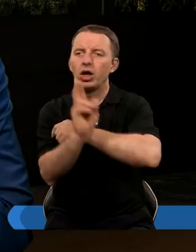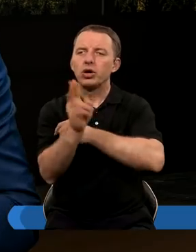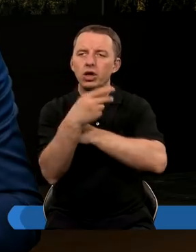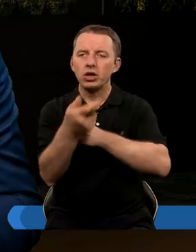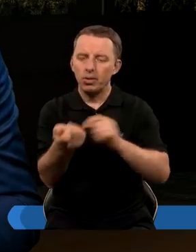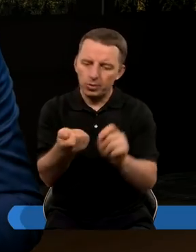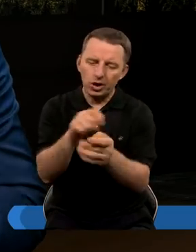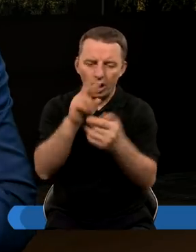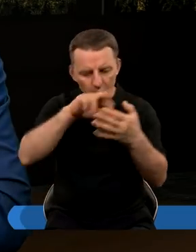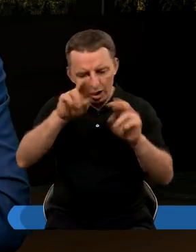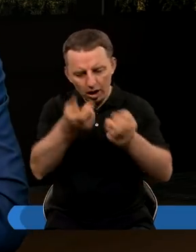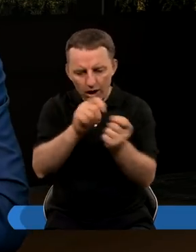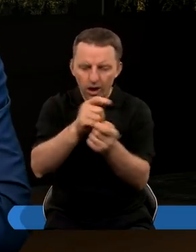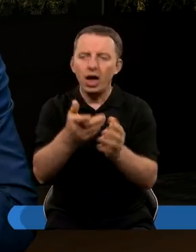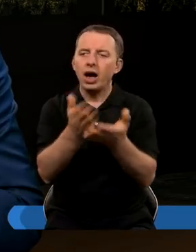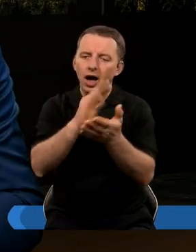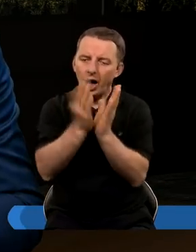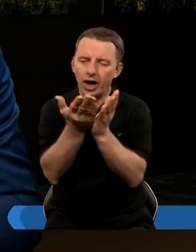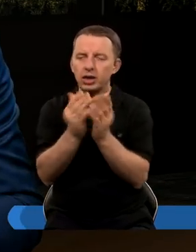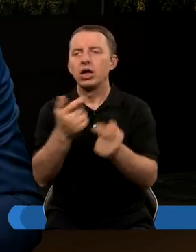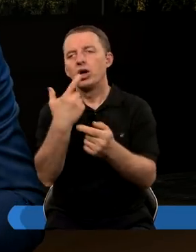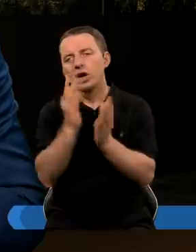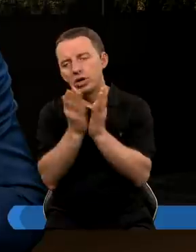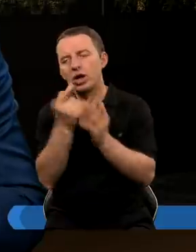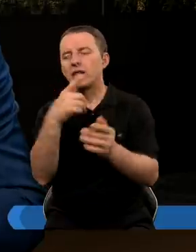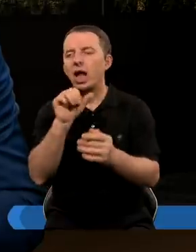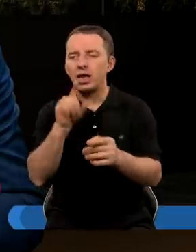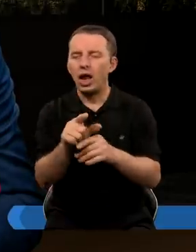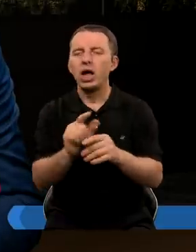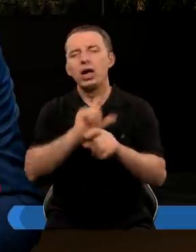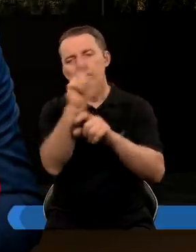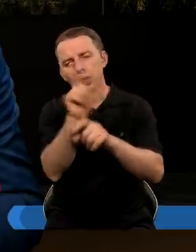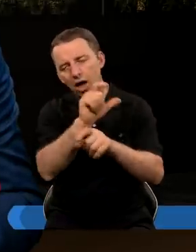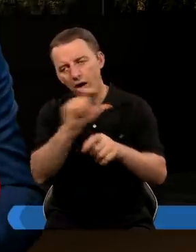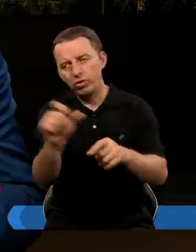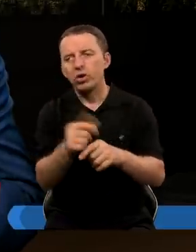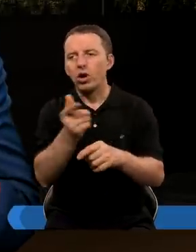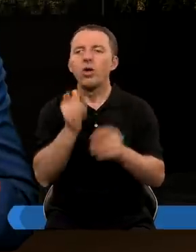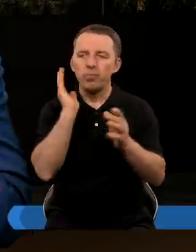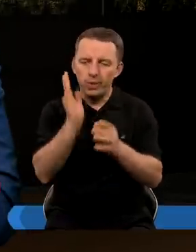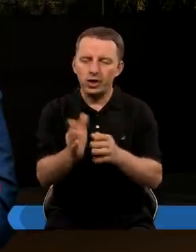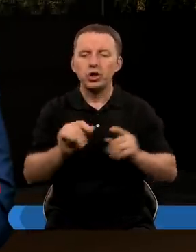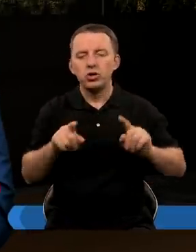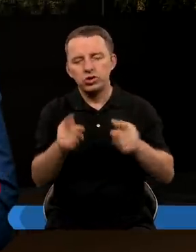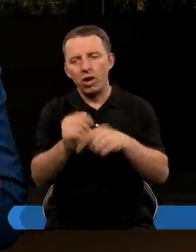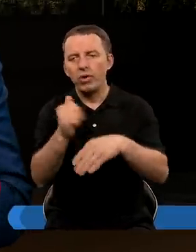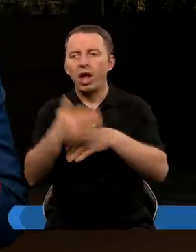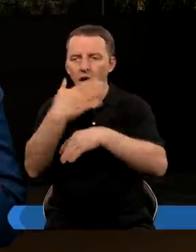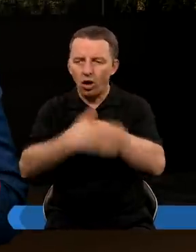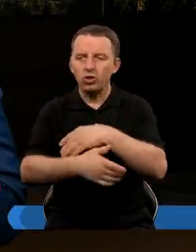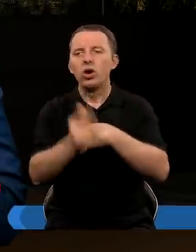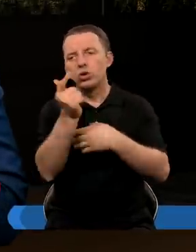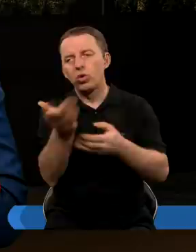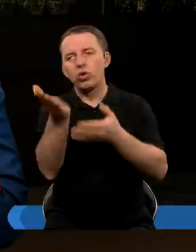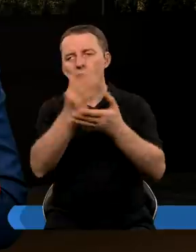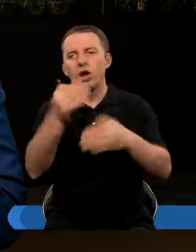przewijamy kartki księgi Daniela, to cały czas jest mowa o tym, co się będzie działo na koniec. Na przykład drugi